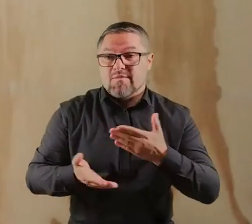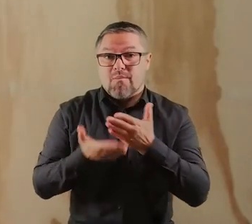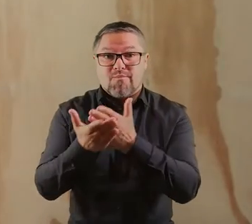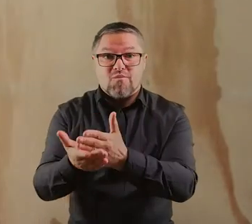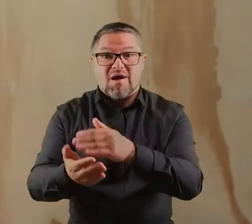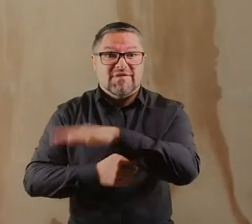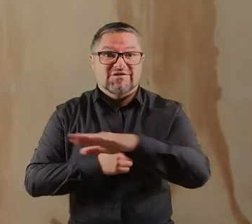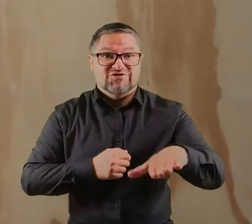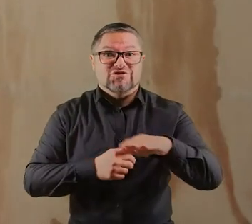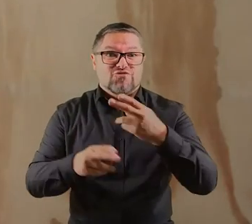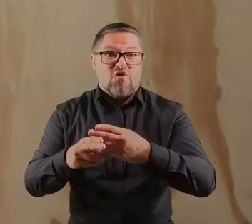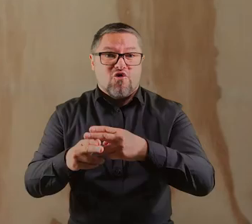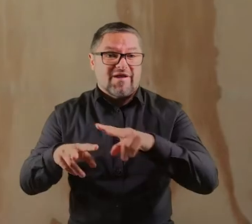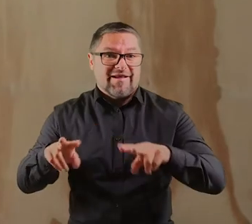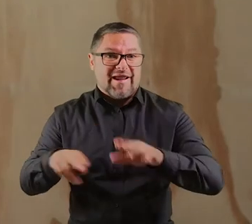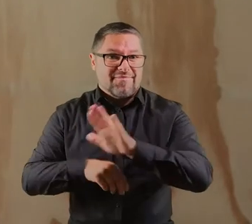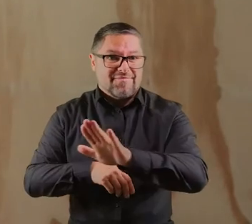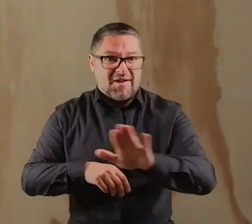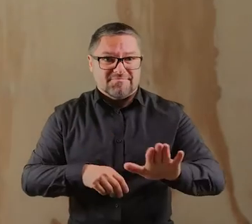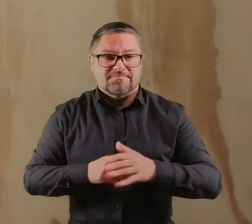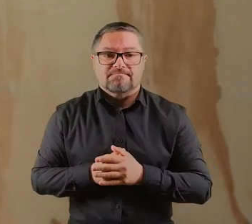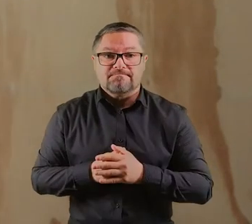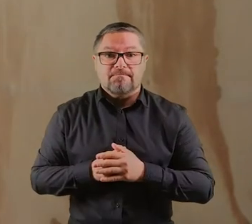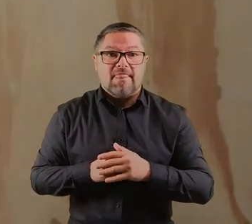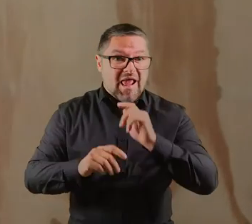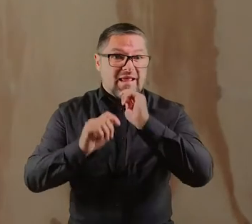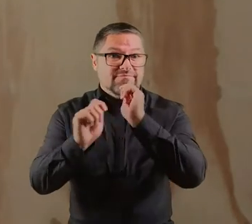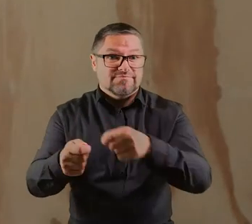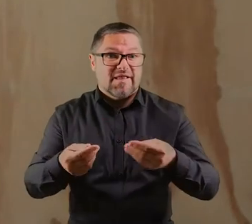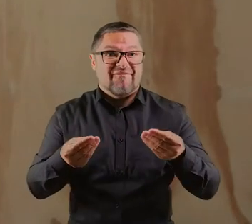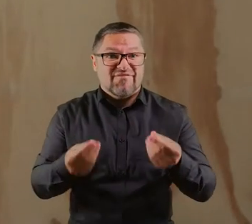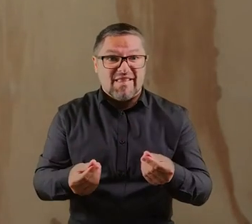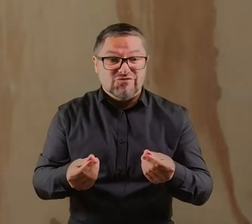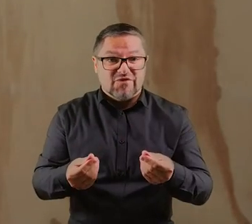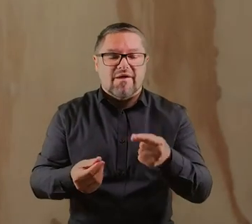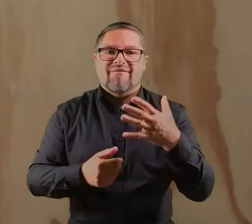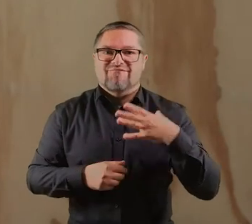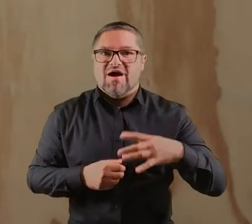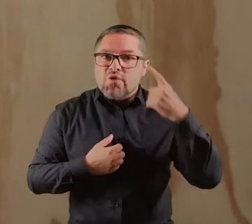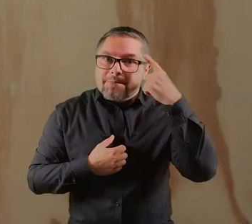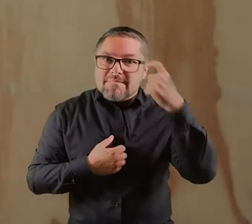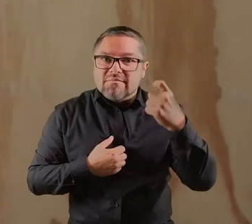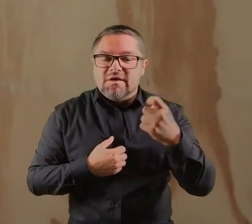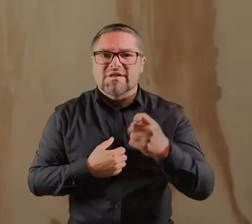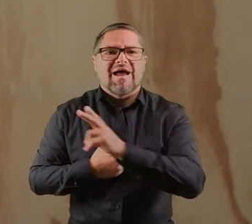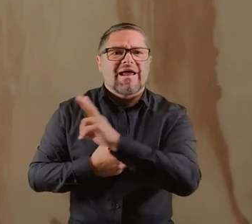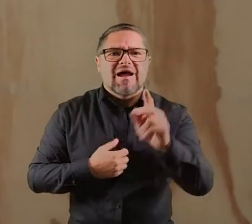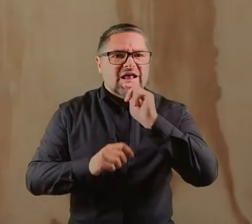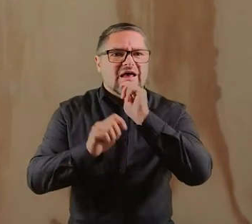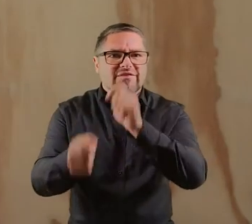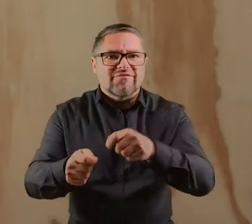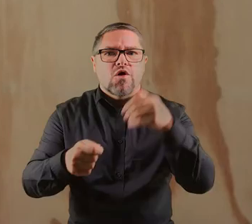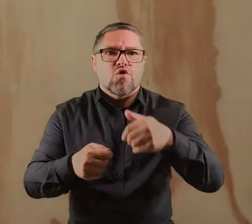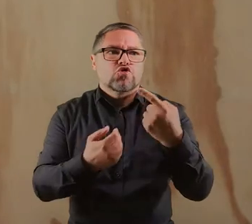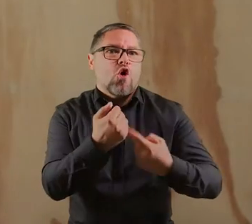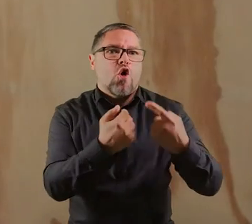dalszym ciągu pomagać dzieciom z chorobami nowotworowymi. Przy wpłacie darowizny finansowej warto również pamiętać o tym, że